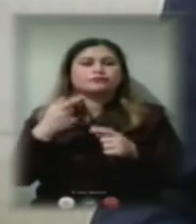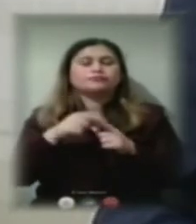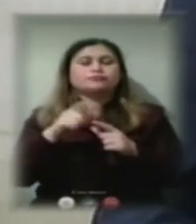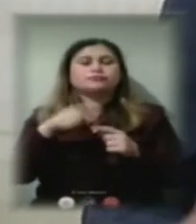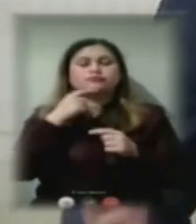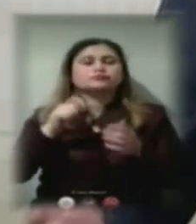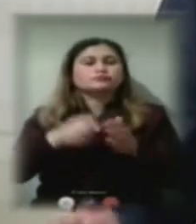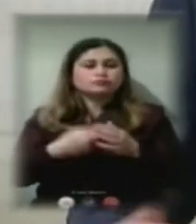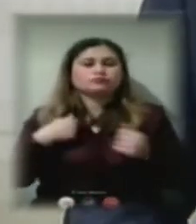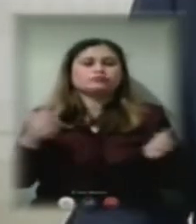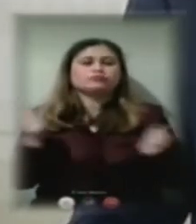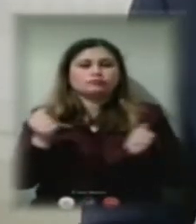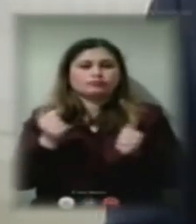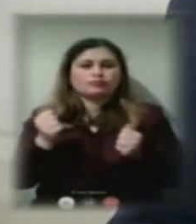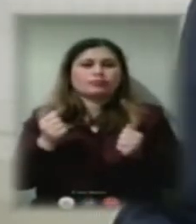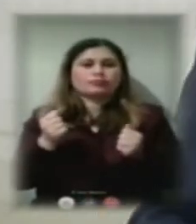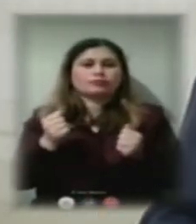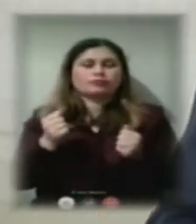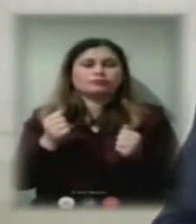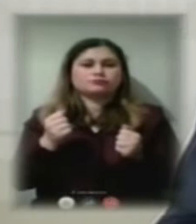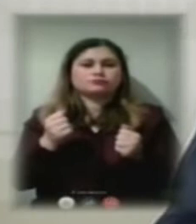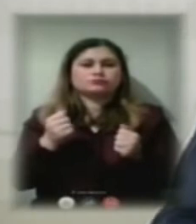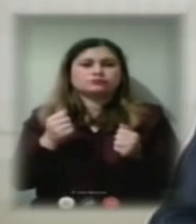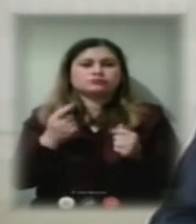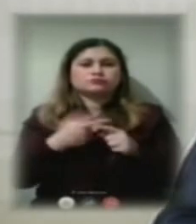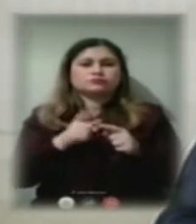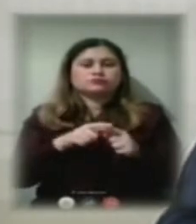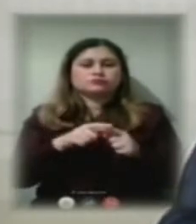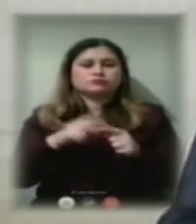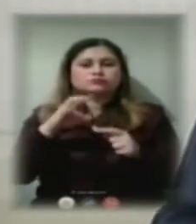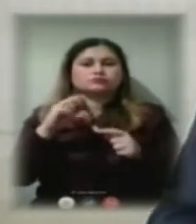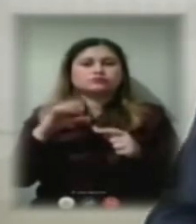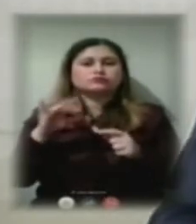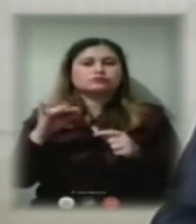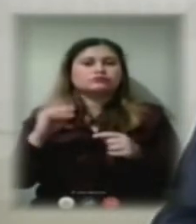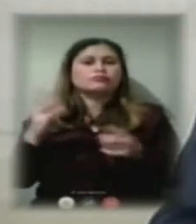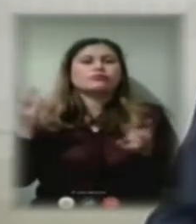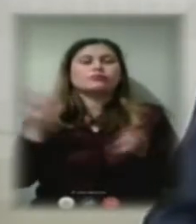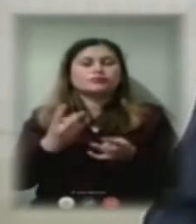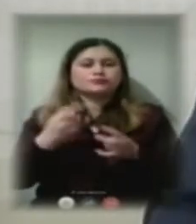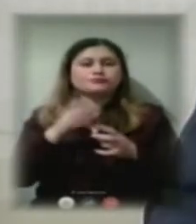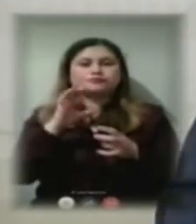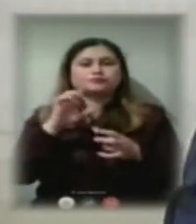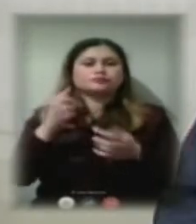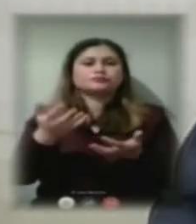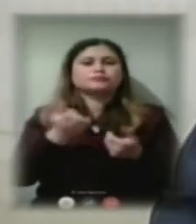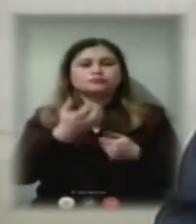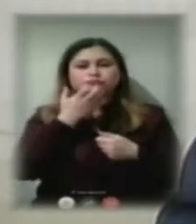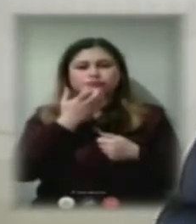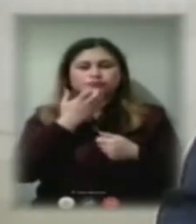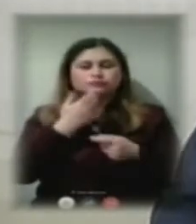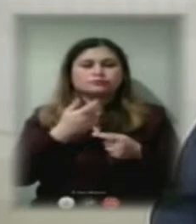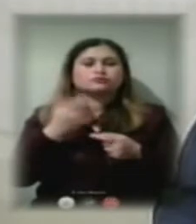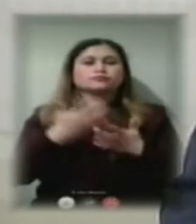мерзнемо. Ну, це вже безумовно, технологічно потрібно, щоб ОСББ приймали теплоносії. Але якщо